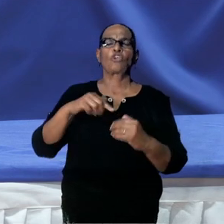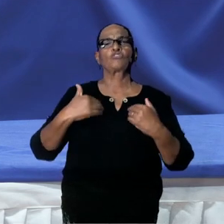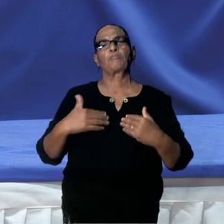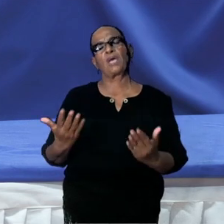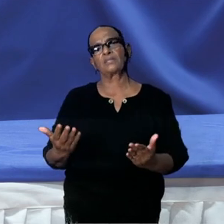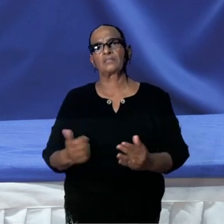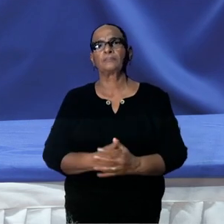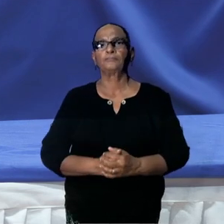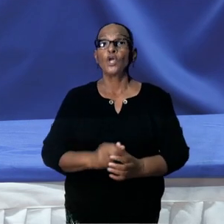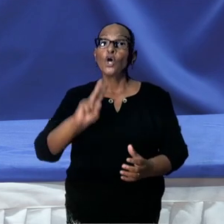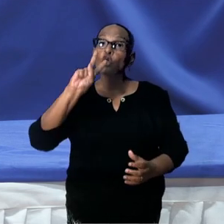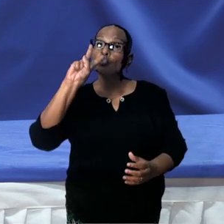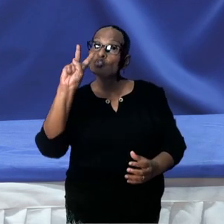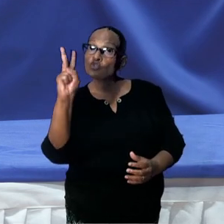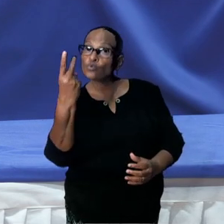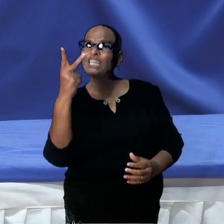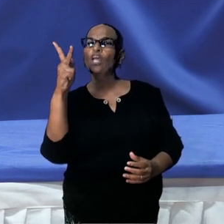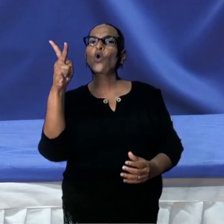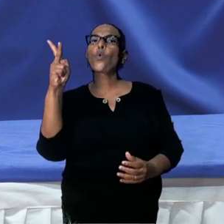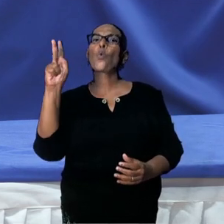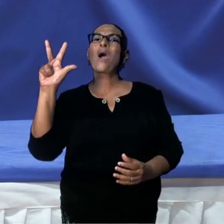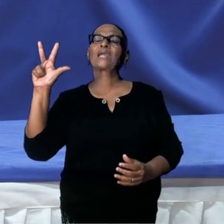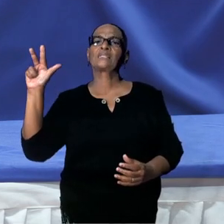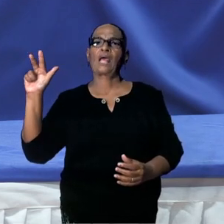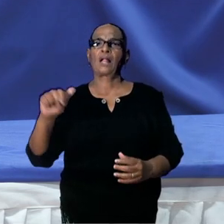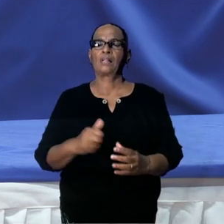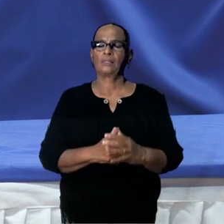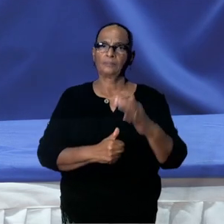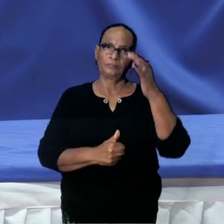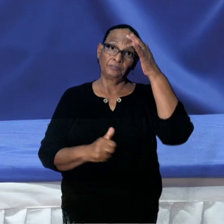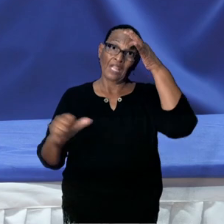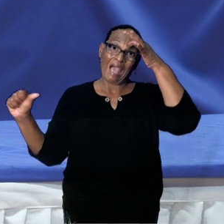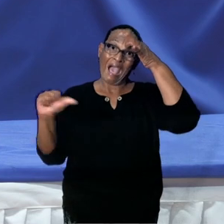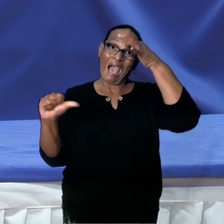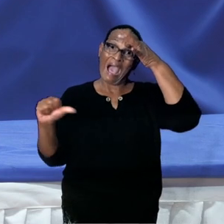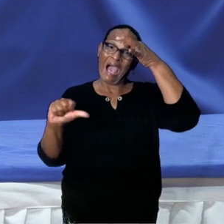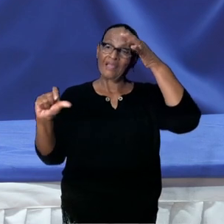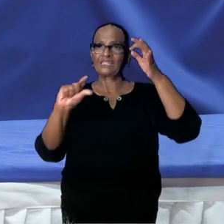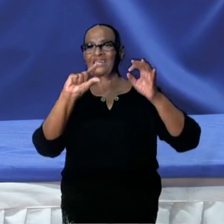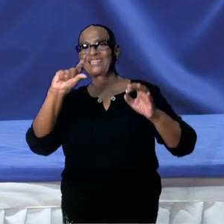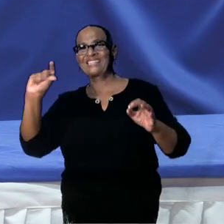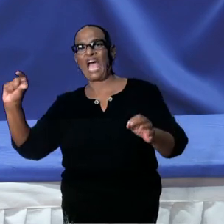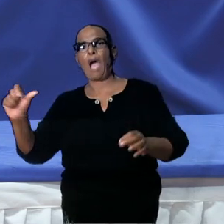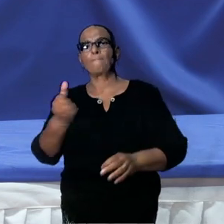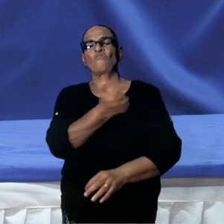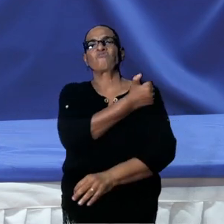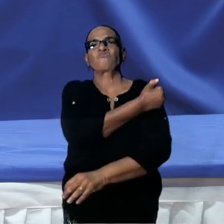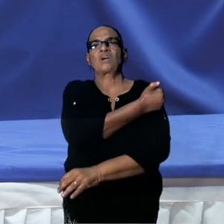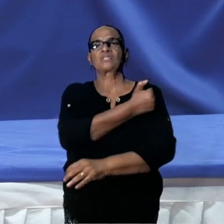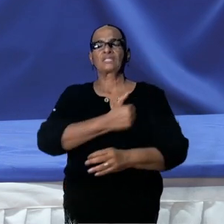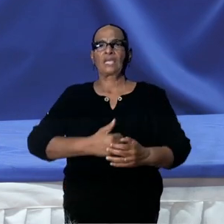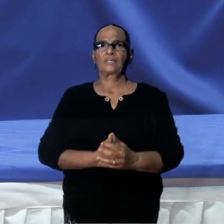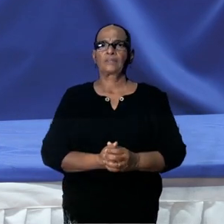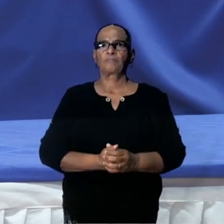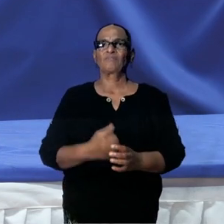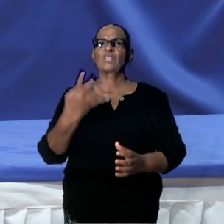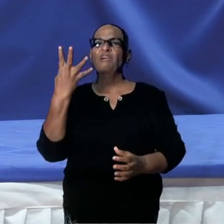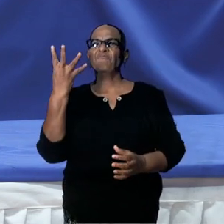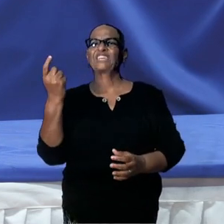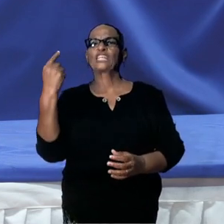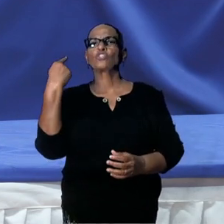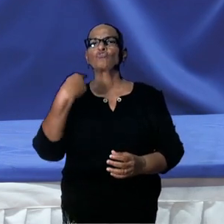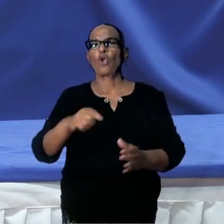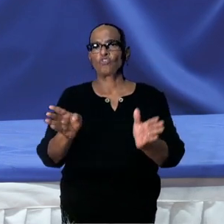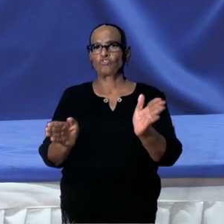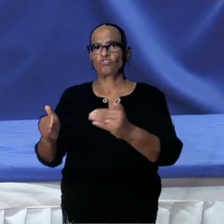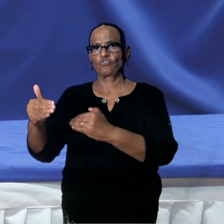Tweede kwartaal. Ook AstraZeneca van COVAX. Ongeveer 40.000 doses